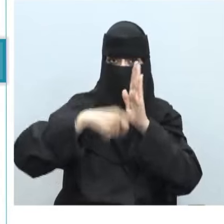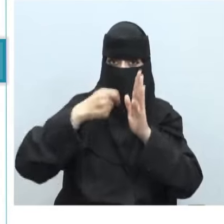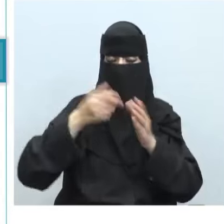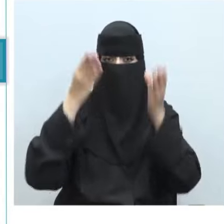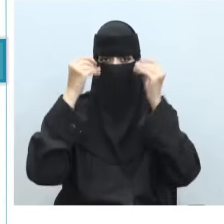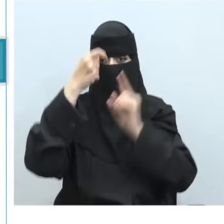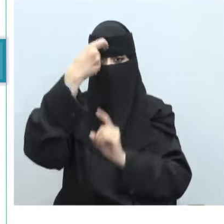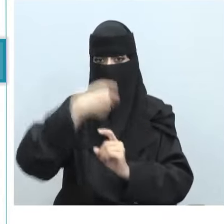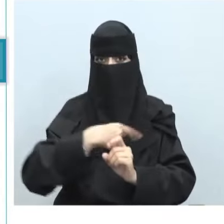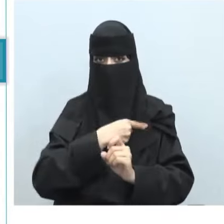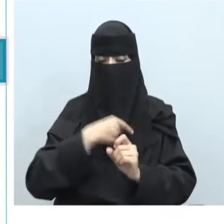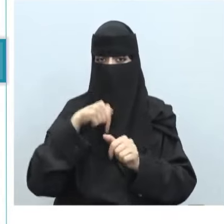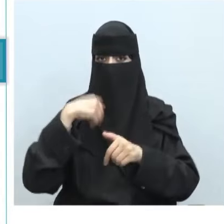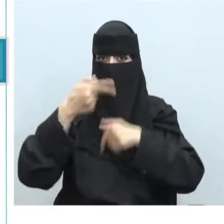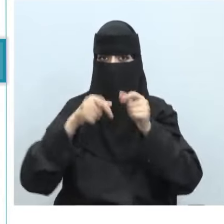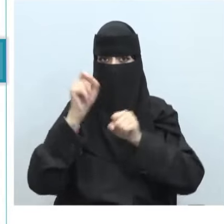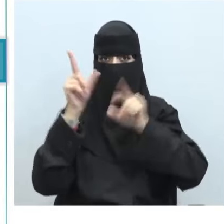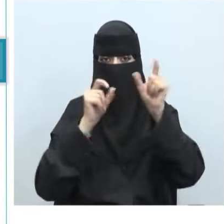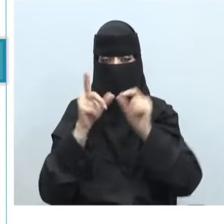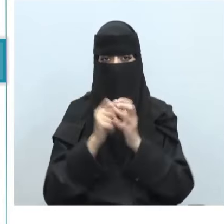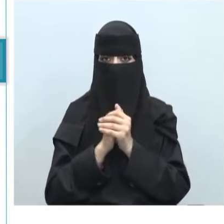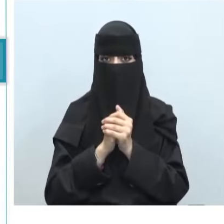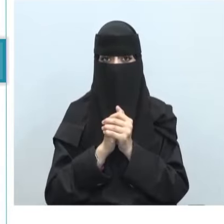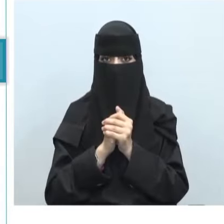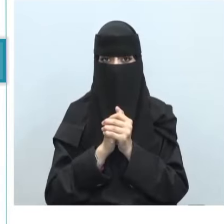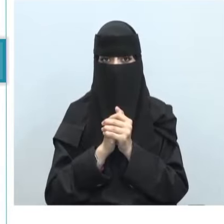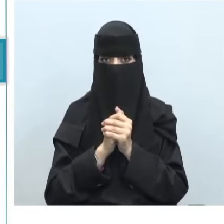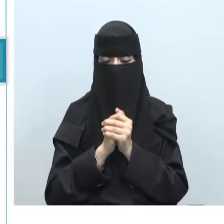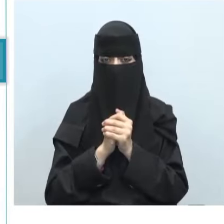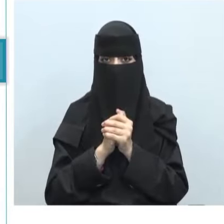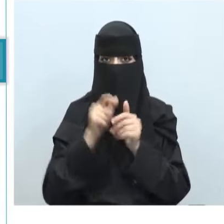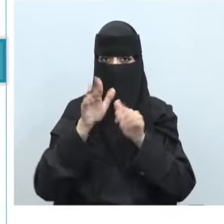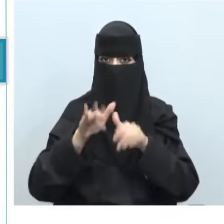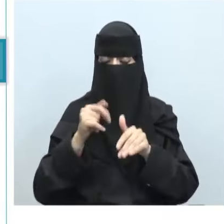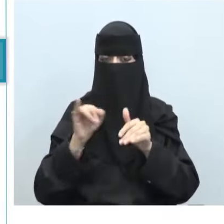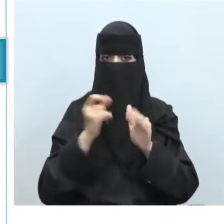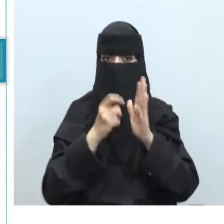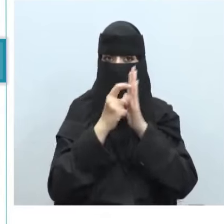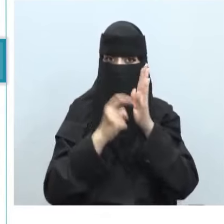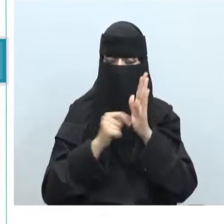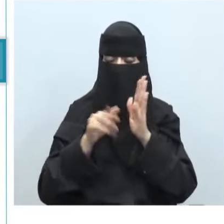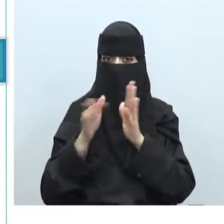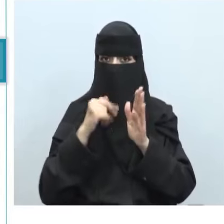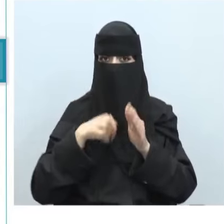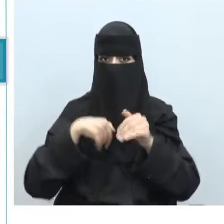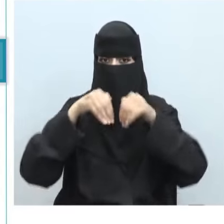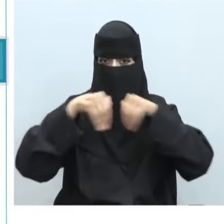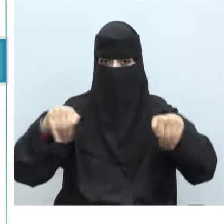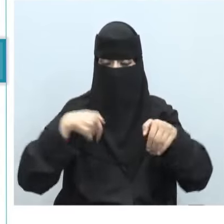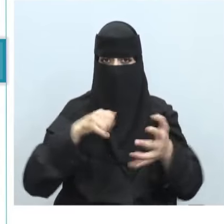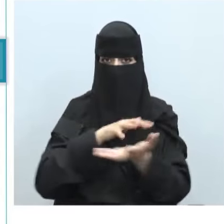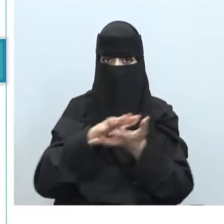البيانات الشخصية عبر الإنترنت أيضا من القوانين قانون مكافحة